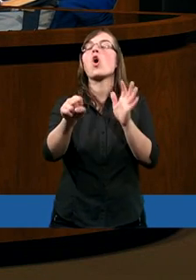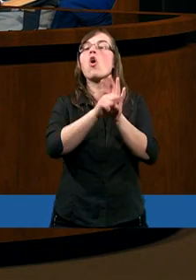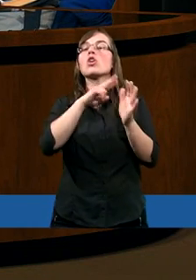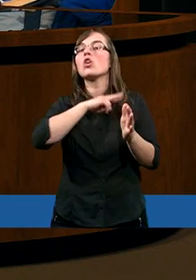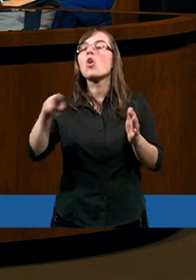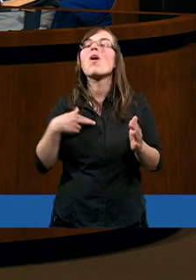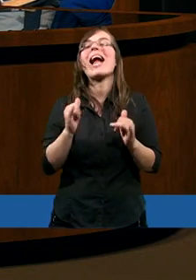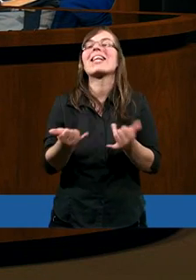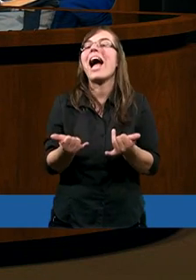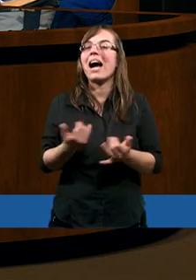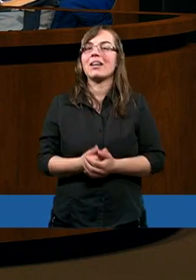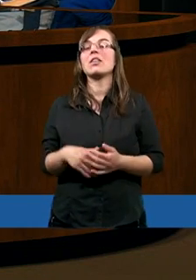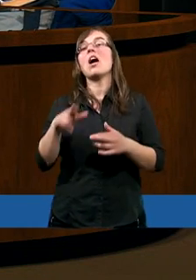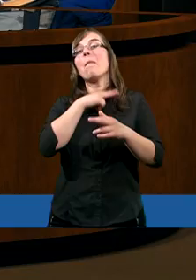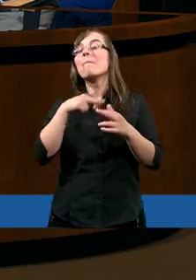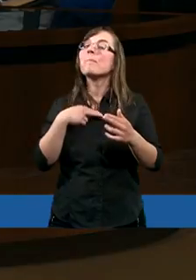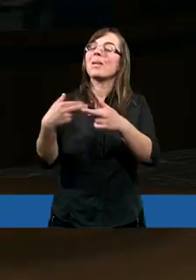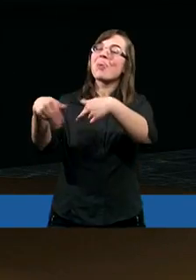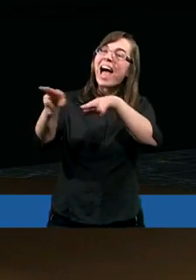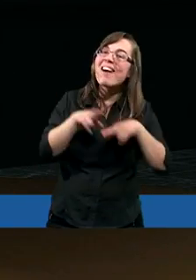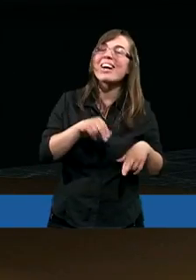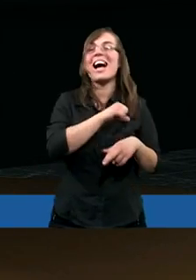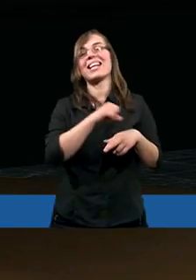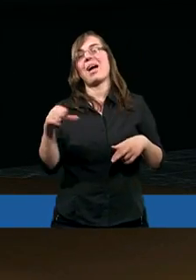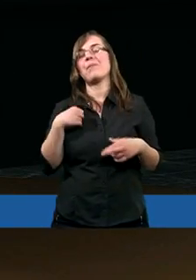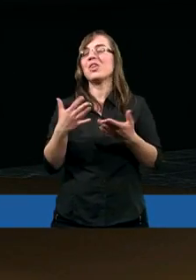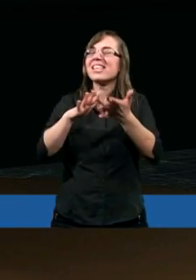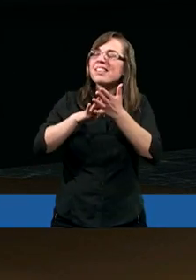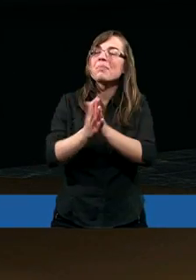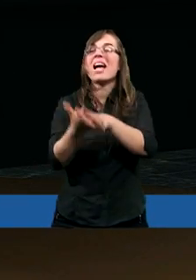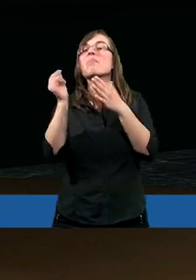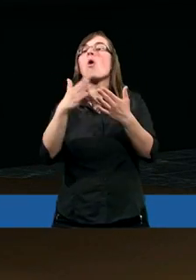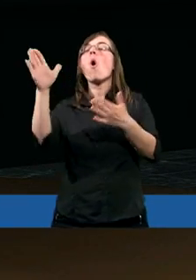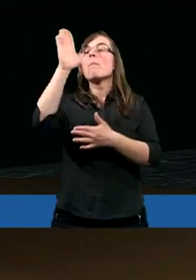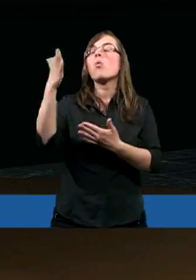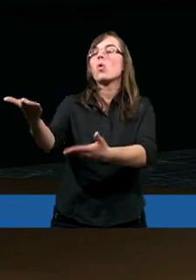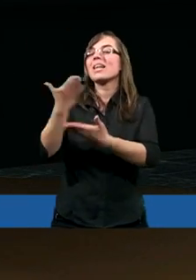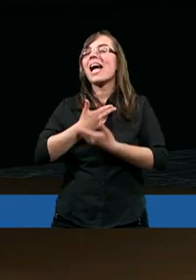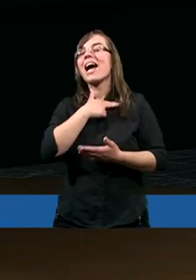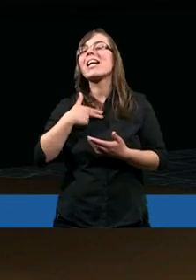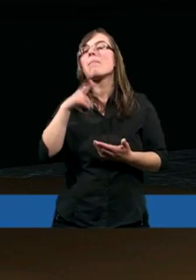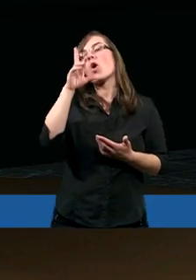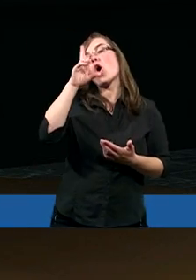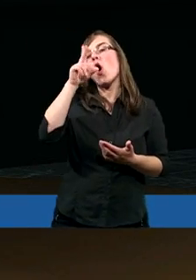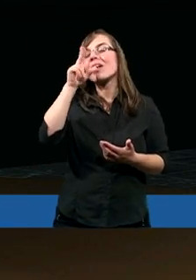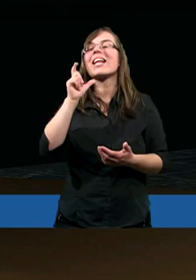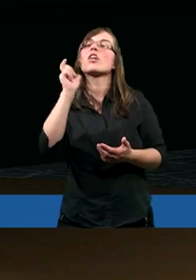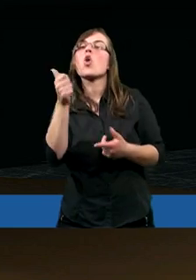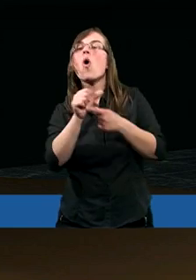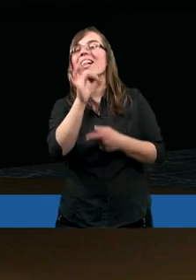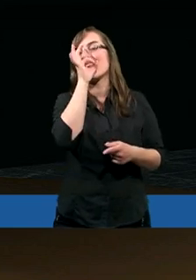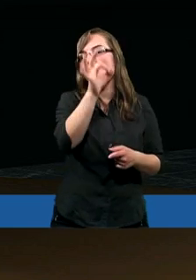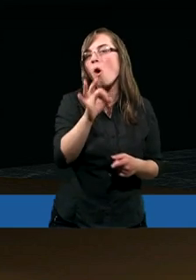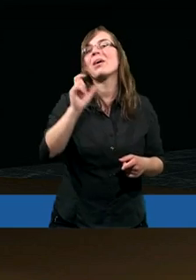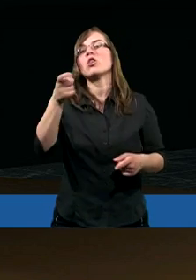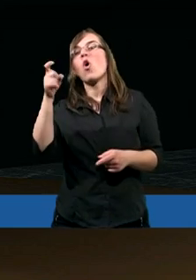oczywiście. Kiedy nawracamy się, kiedy Bóg daje nam swojego dycha, mamy rozeznanie, co jest dobre, co jest złe,